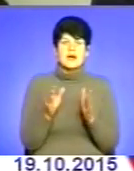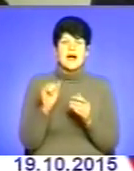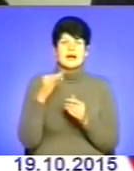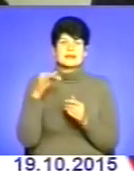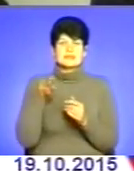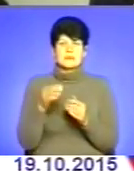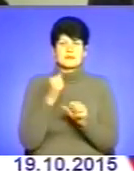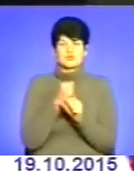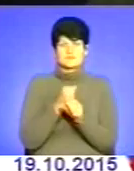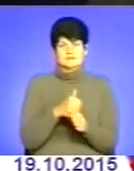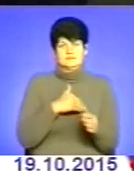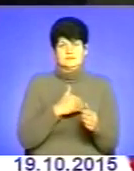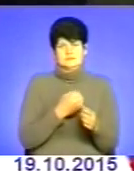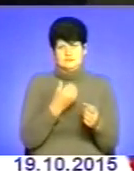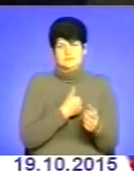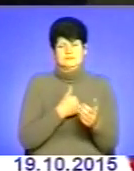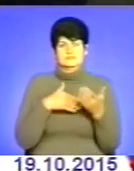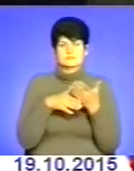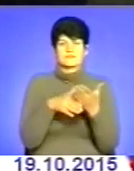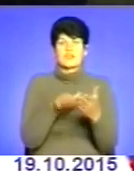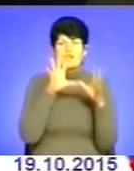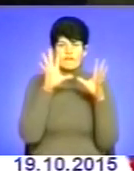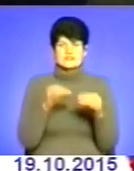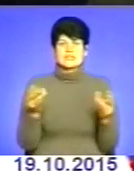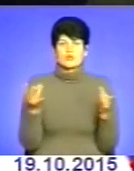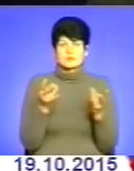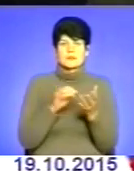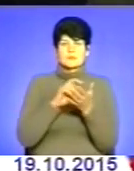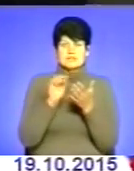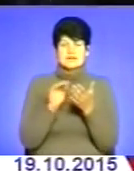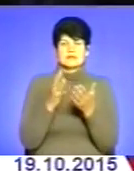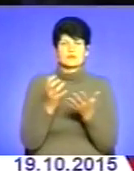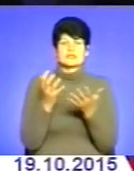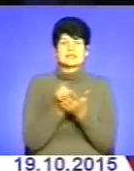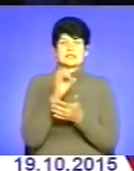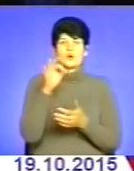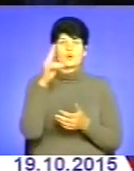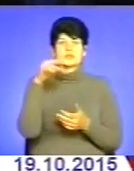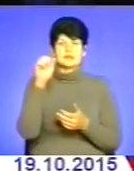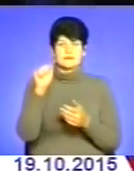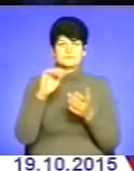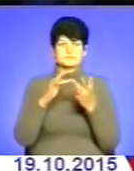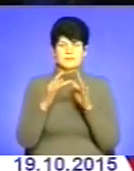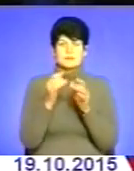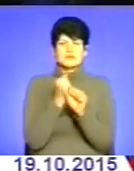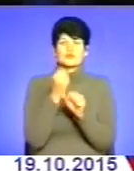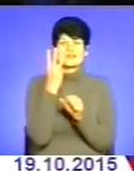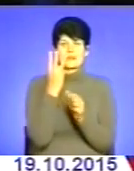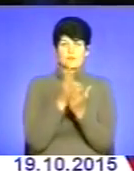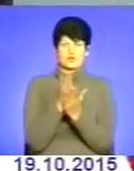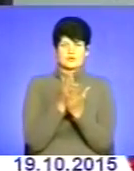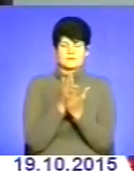працювали на волонтерських засадах Всі необхідні посилання знайдете на сайті ОДА Поки що працює лише три послуги